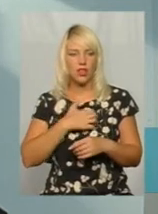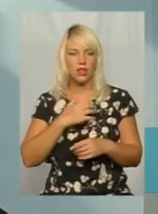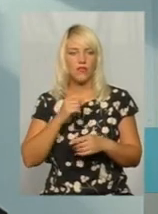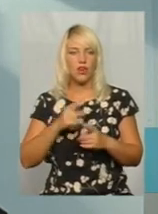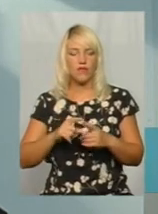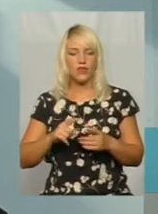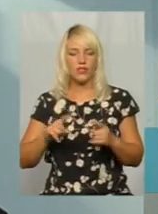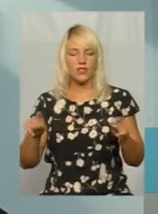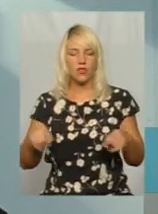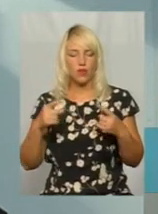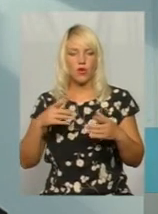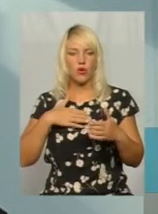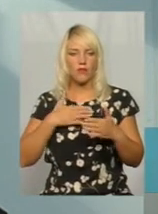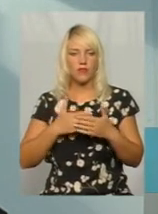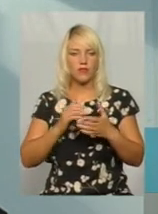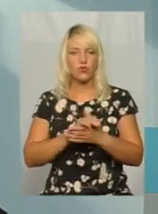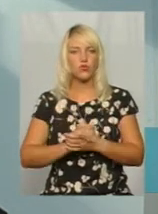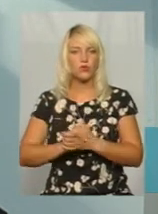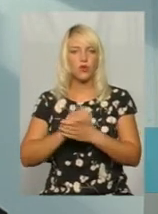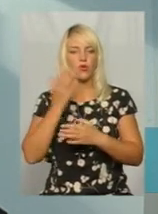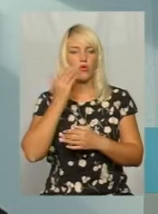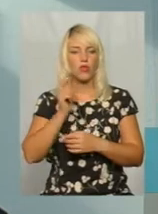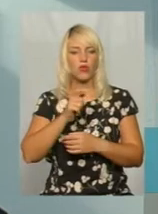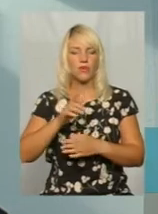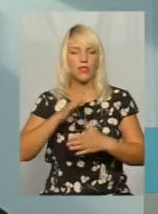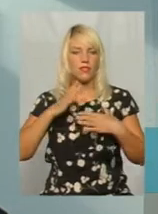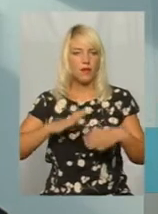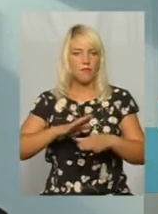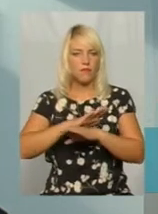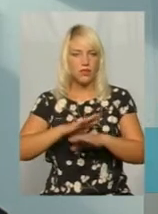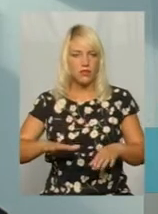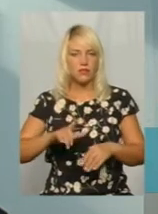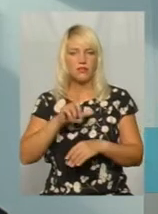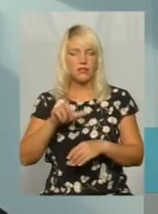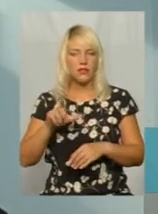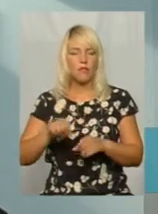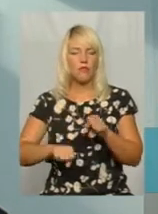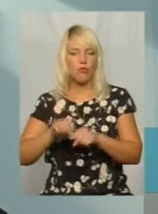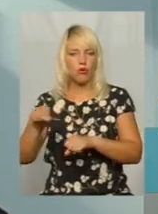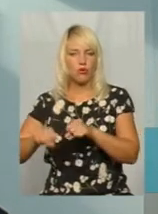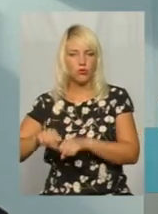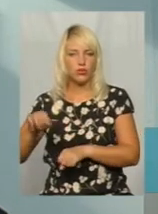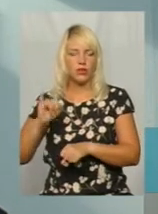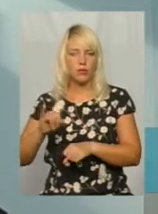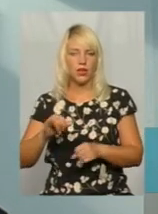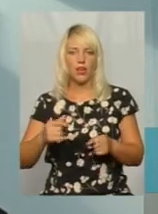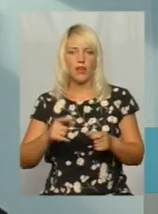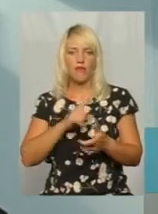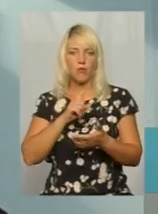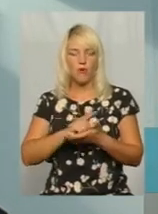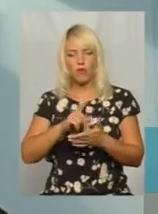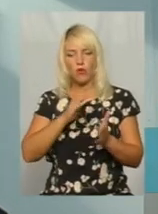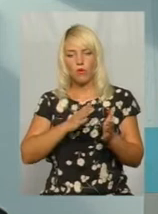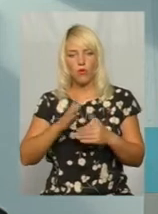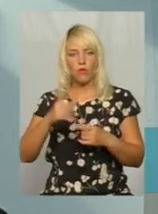громадянського суспільства, коли громадяни не миряться із правопорушеннями, а в обов'язковому порядку інформують